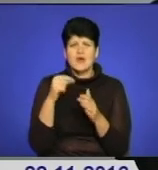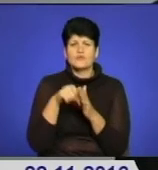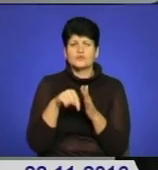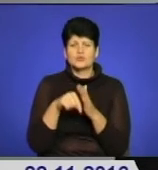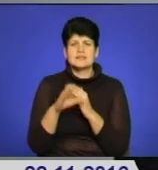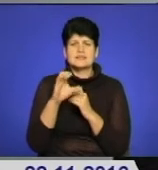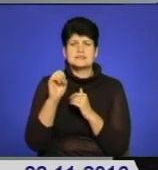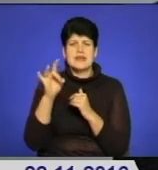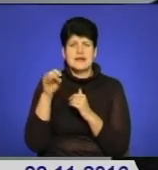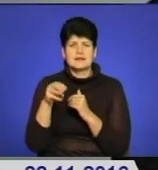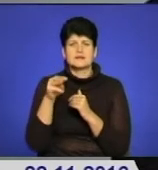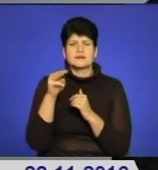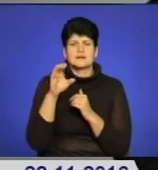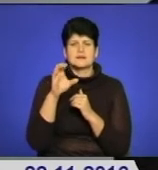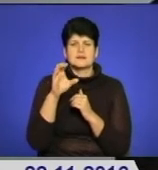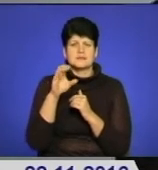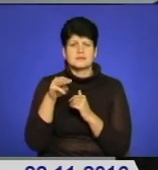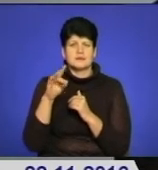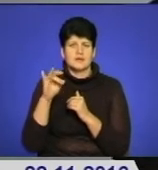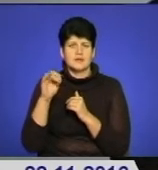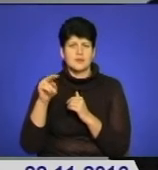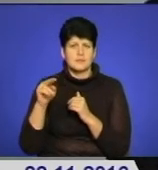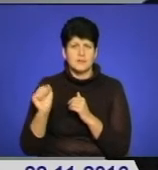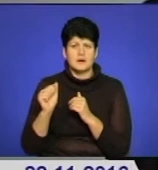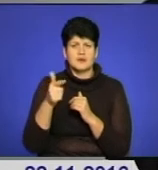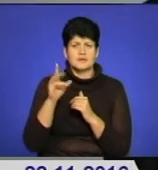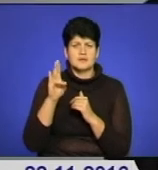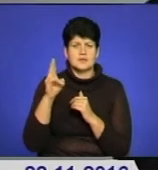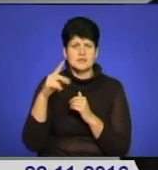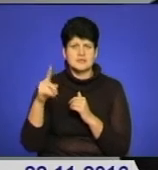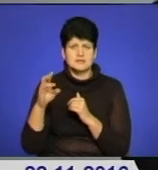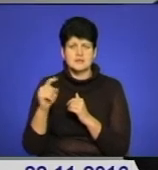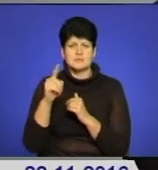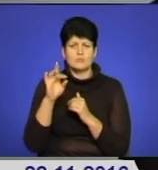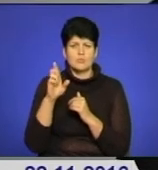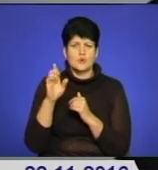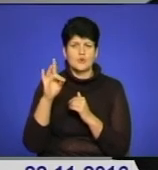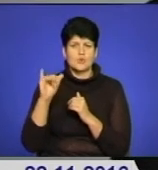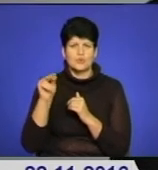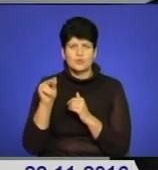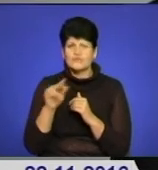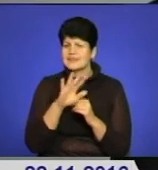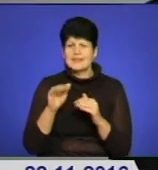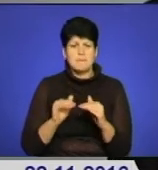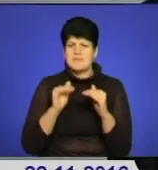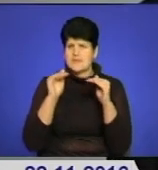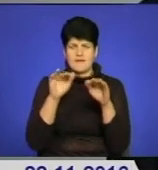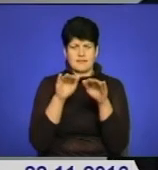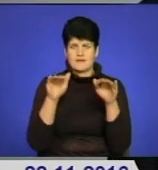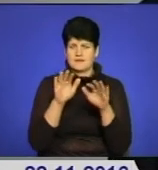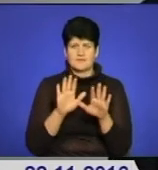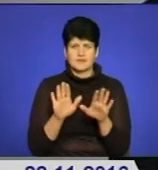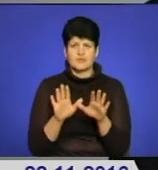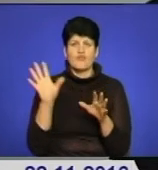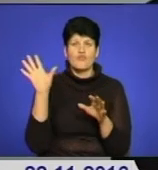така як Серець, Трипа, Золота, Липа, Коропець, Збруч, Гнізна, Гніздешна, це менші ріки, вони не підняли свій рівень, тому що